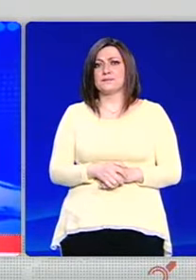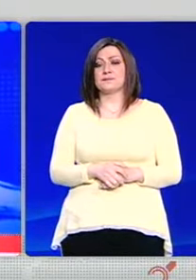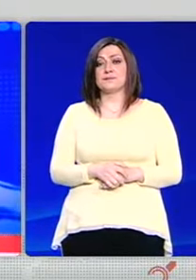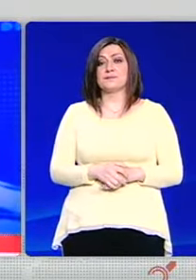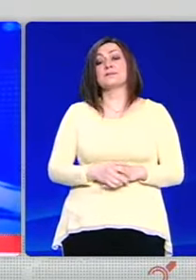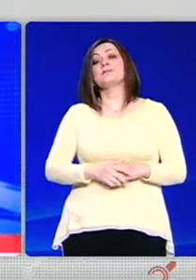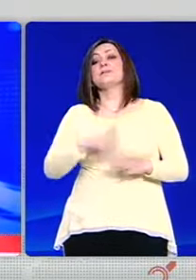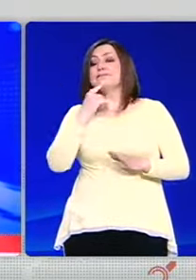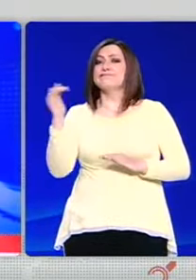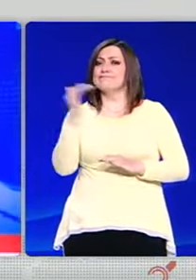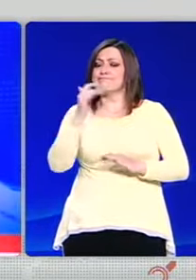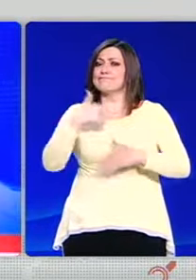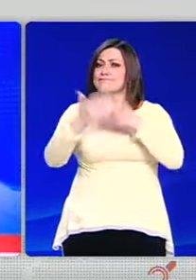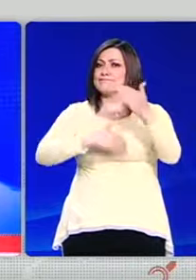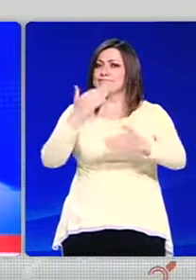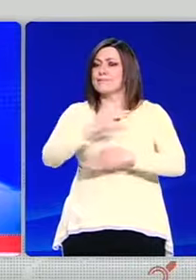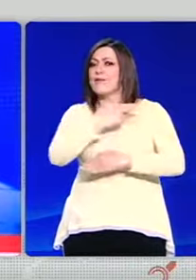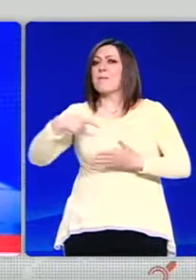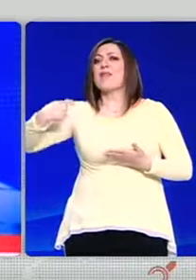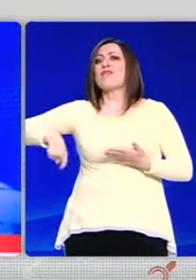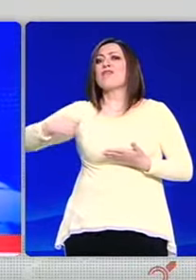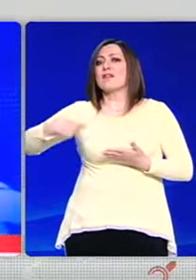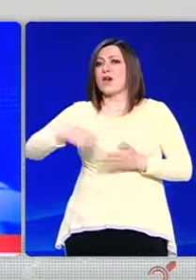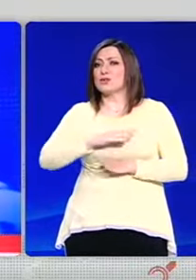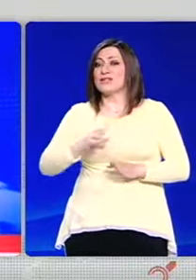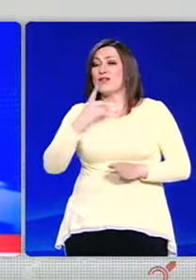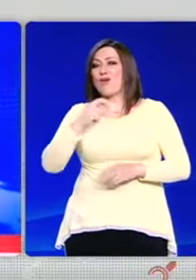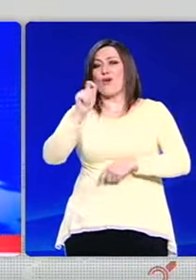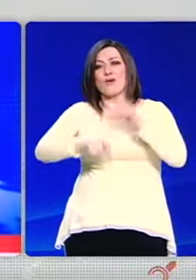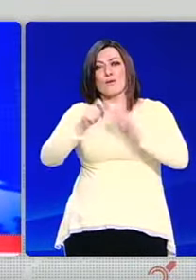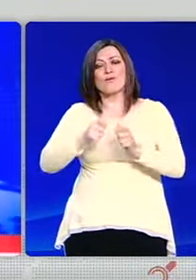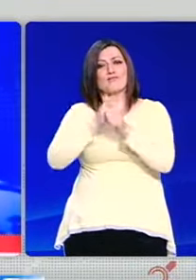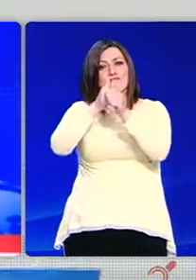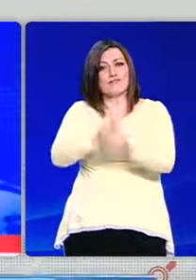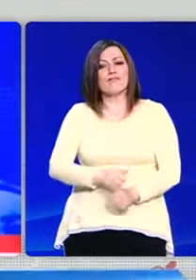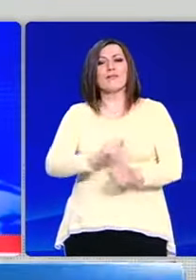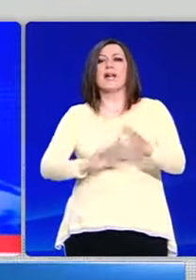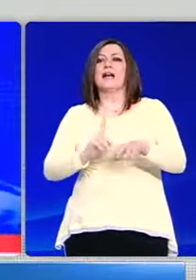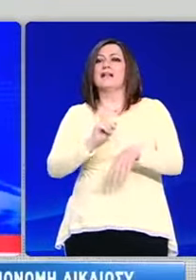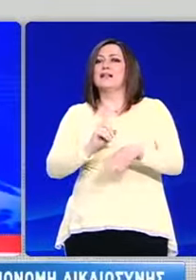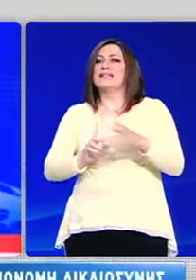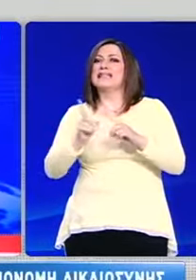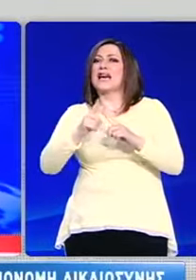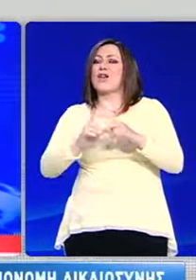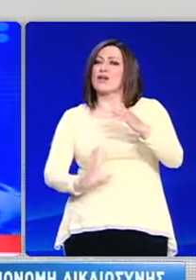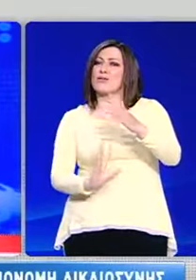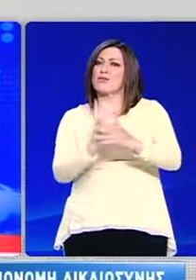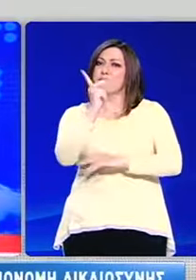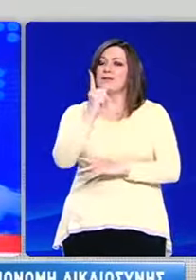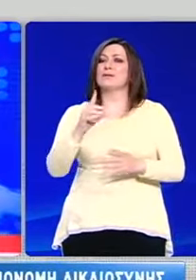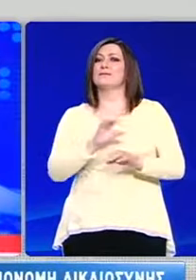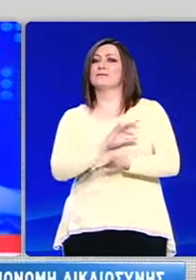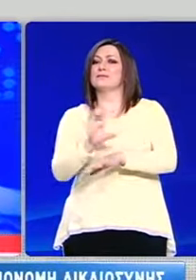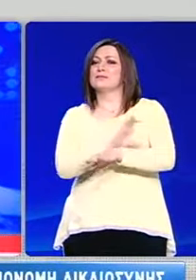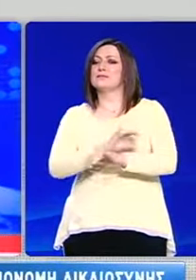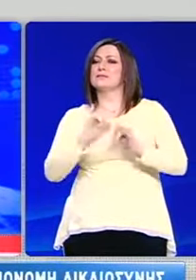Ταχύτερη και αποτελεσματικότερη απονομή δικαιοσύνης με την εγκατάσταση και εφαρμογή προηγμένων πληροφοριακών συστημάτων, τη δημιουργία